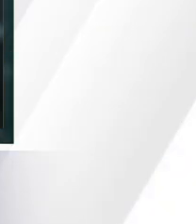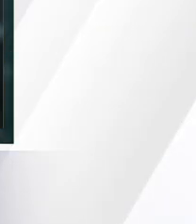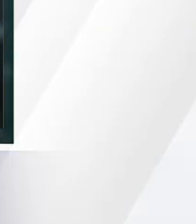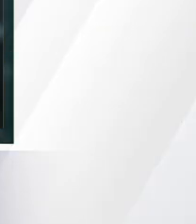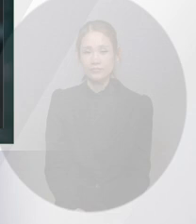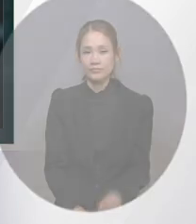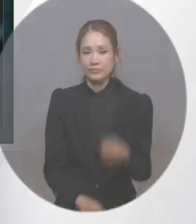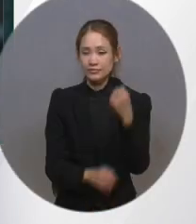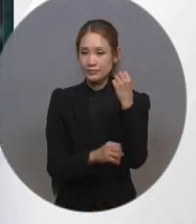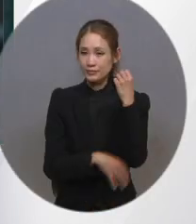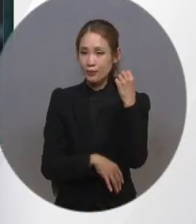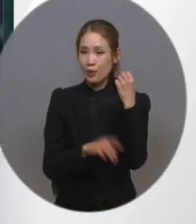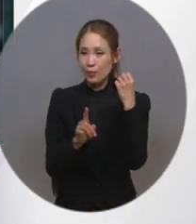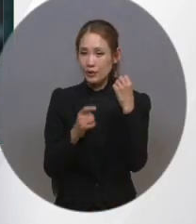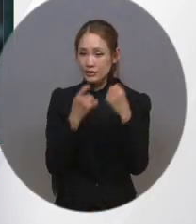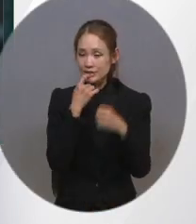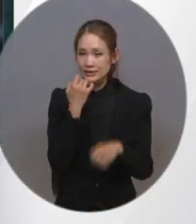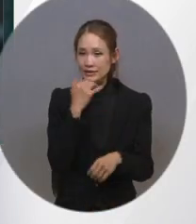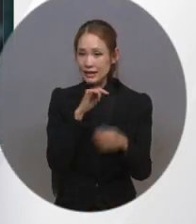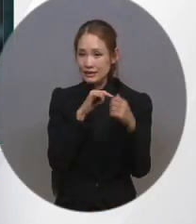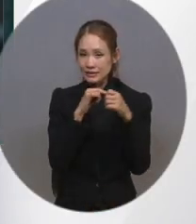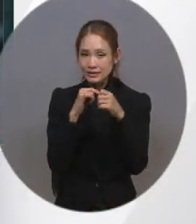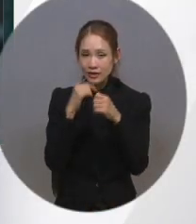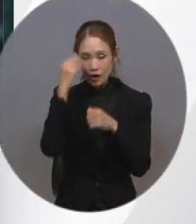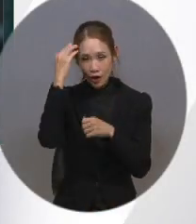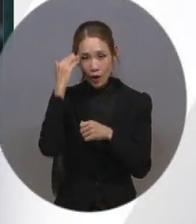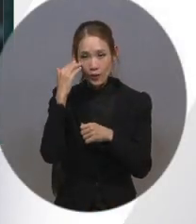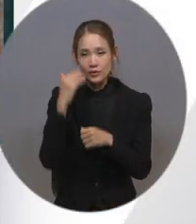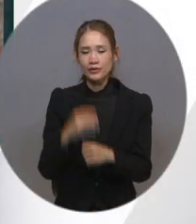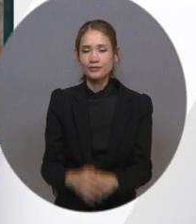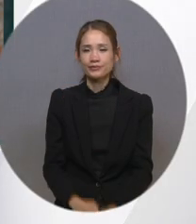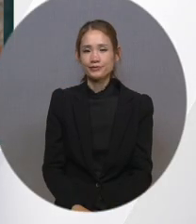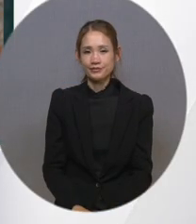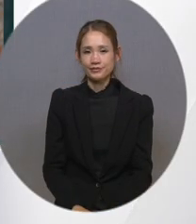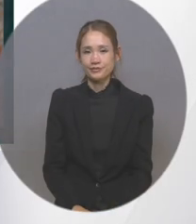기본 설정인 흰색 글씨, 검정색 배경 자막입니다.